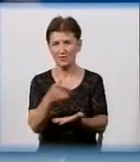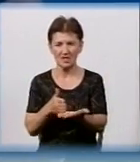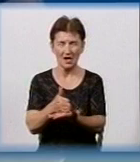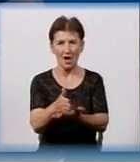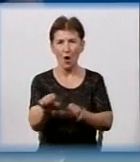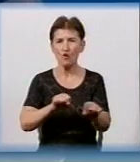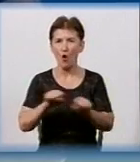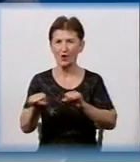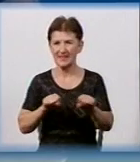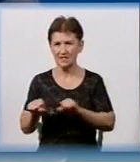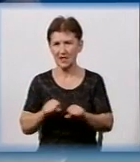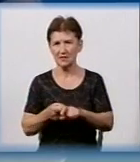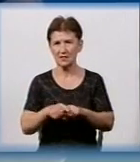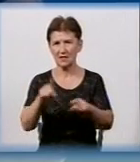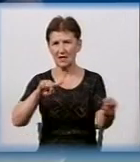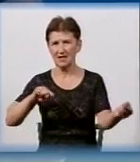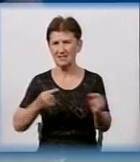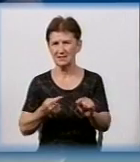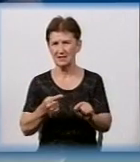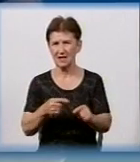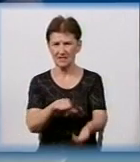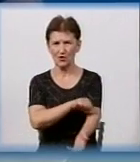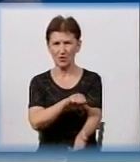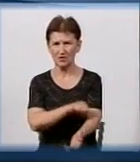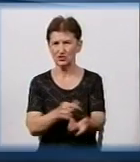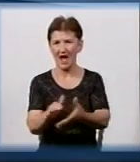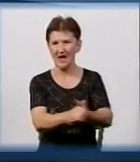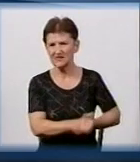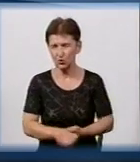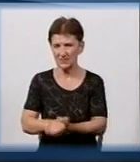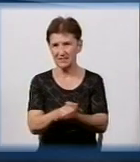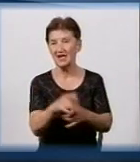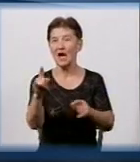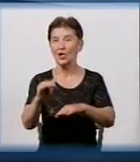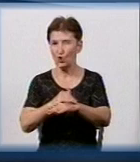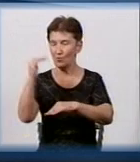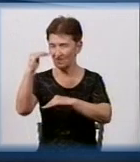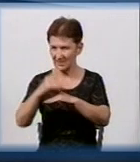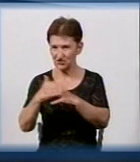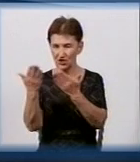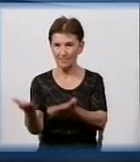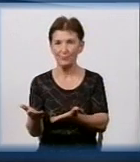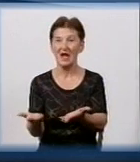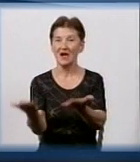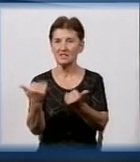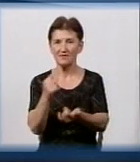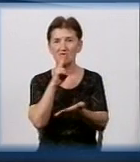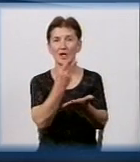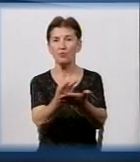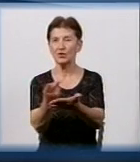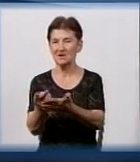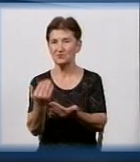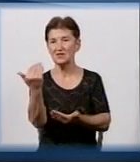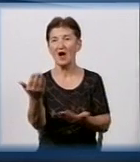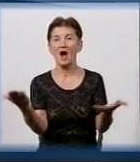Міжнародної антинаркотичної асоціації з Кропивницького. Добрий вечір. Добрий. На сам початок. Давайте подивимося вашу акцію, яка відбулася